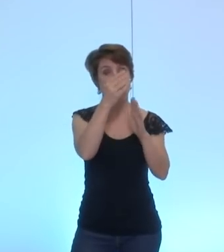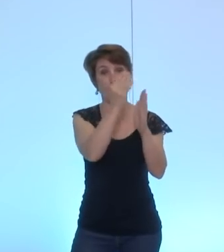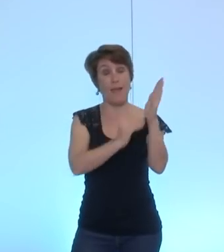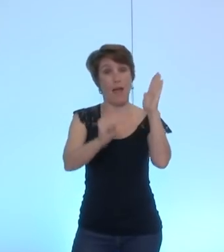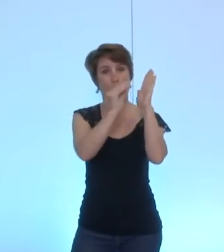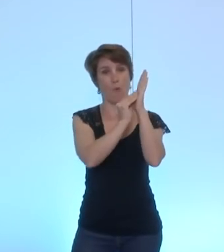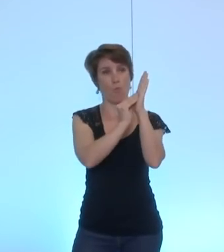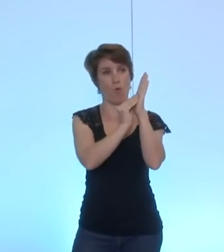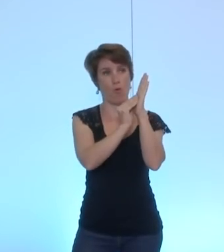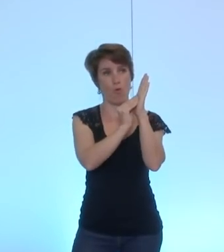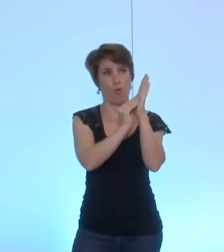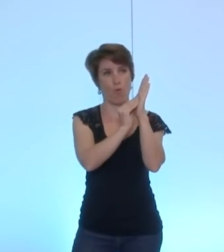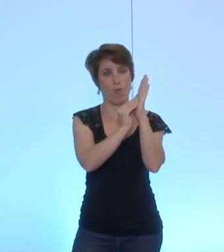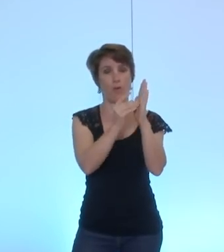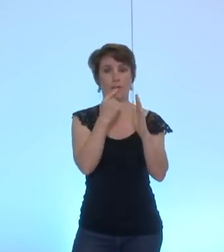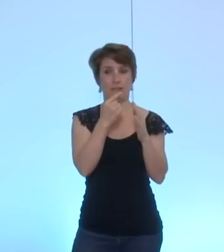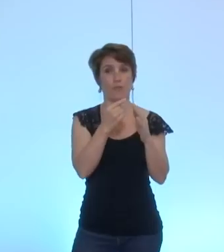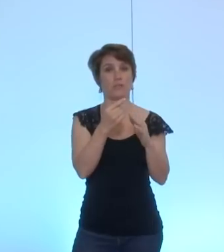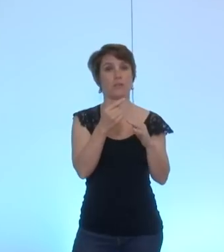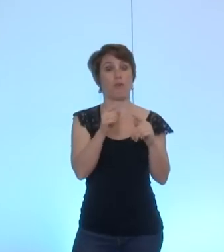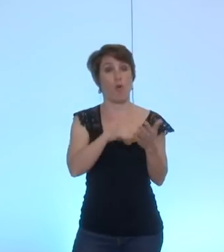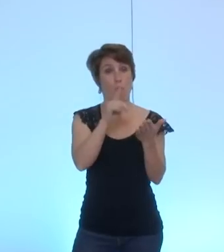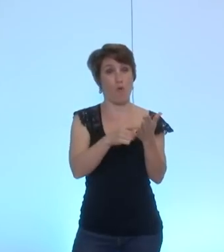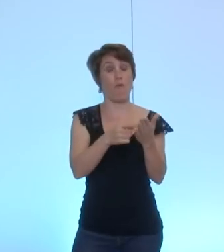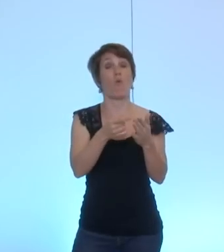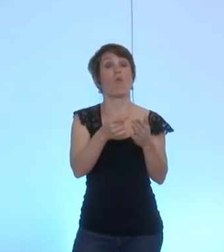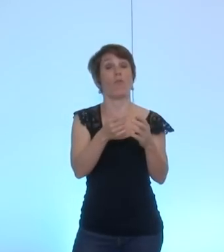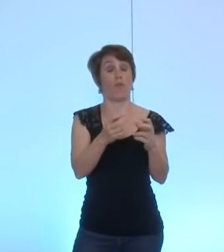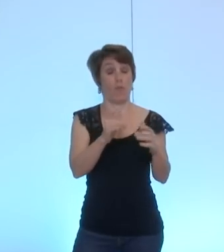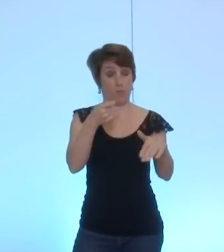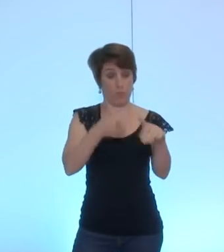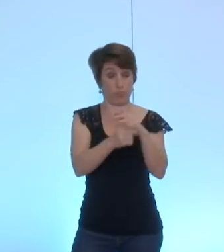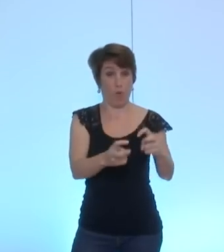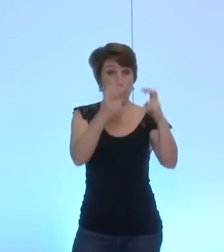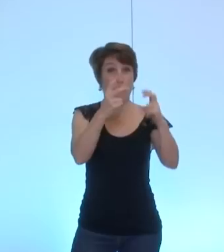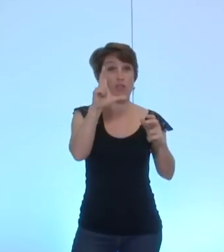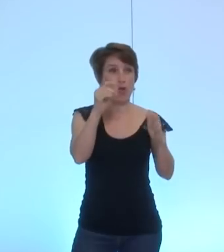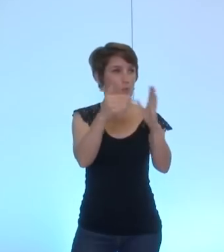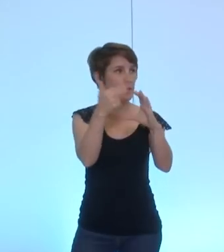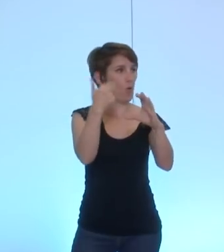'abonder ce fonds à hauteur de 30 000 euros qui est pour